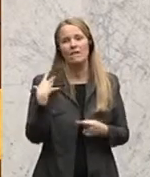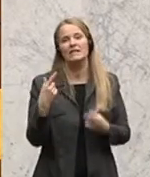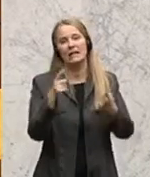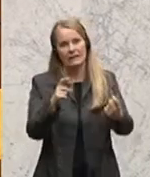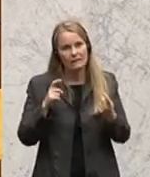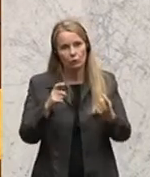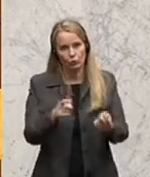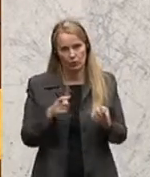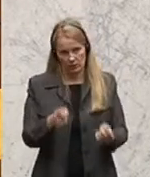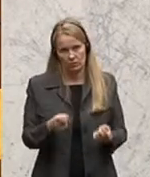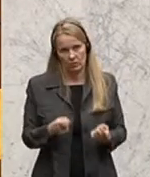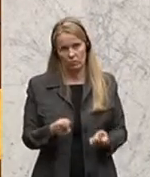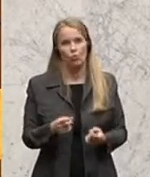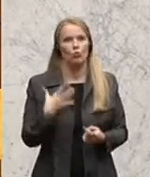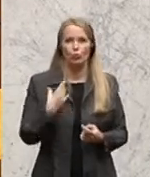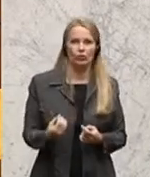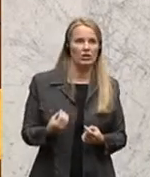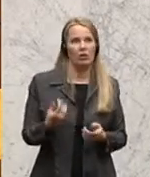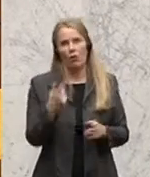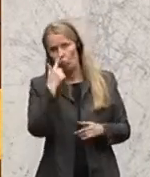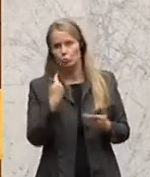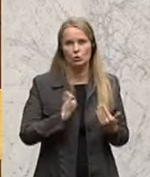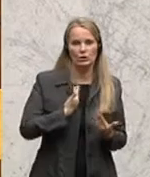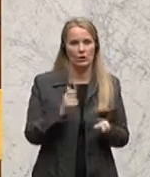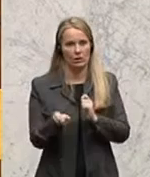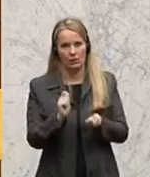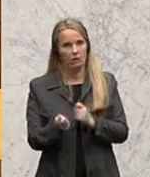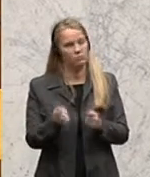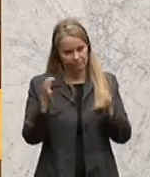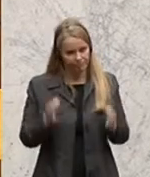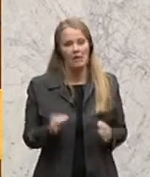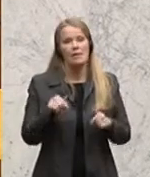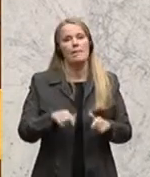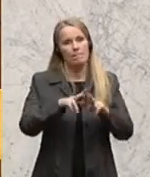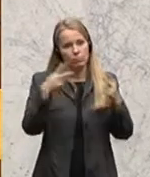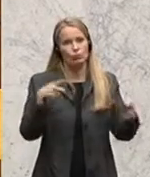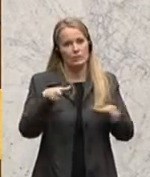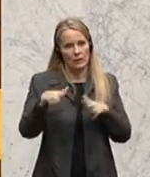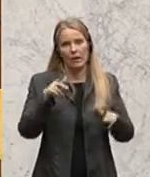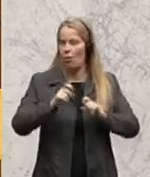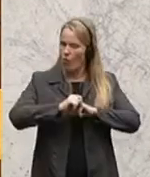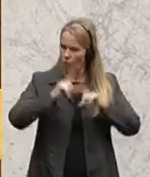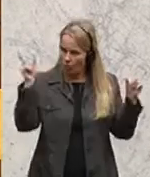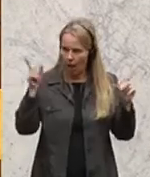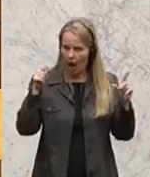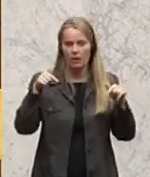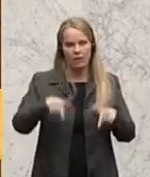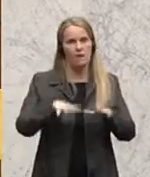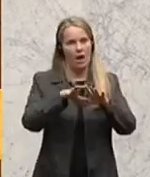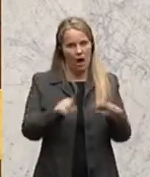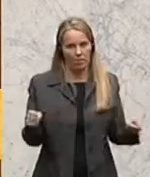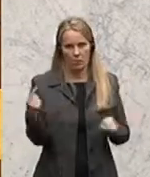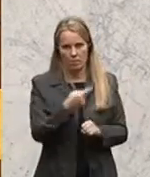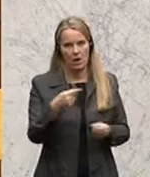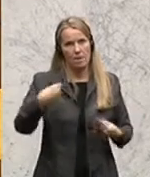und aufs Neue dementsprechend infrage stellen. Fakt ist, diese Bundesregierung hat sich klar im Koalitionspapier zum Thema